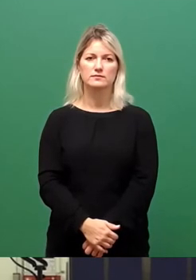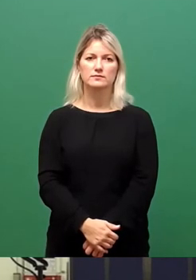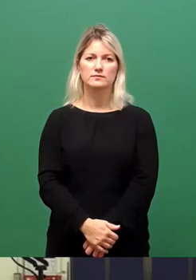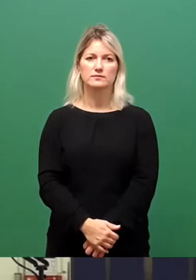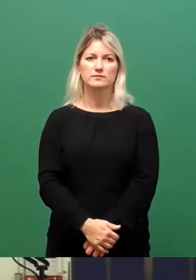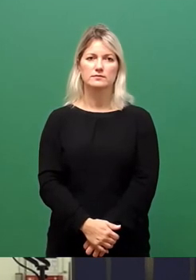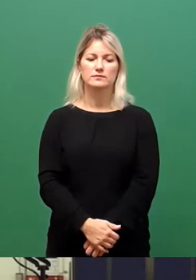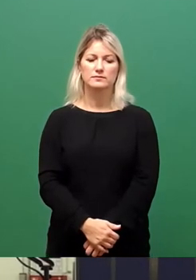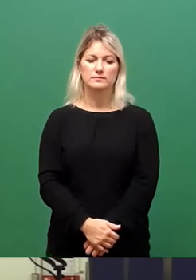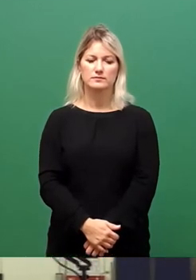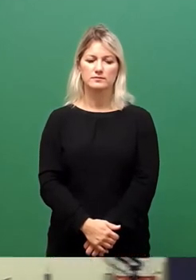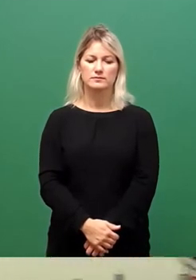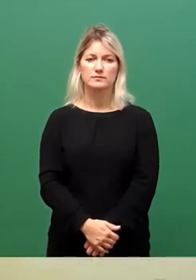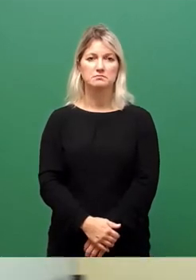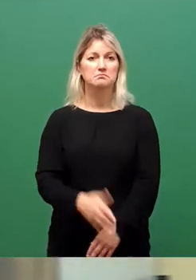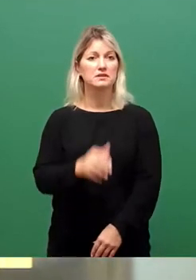Gegenstimmen?